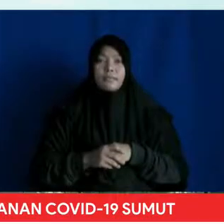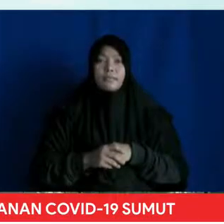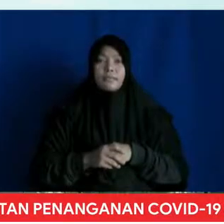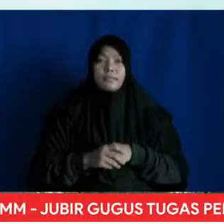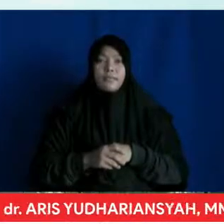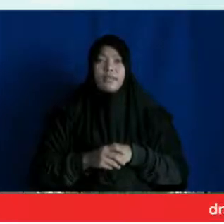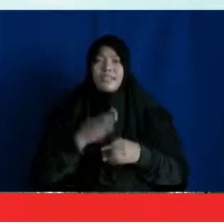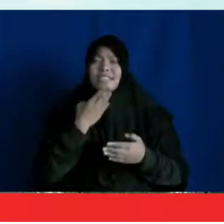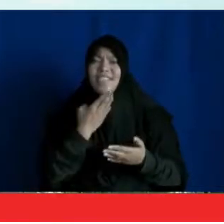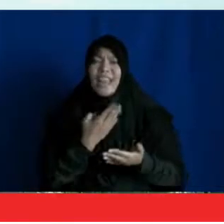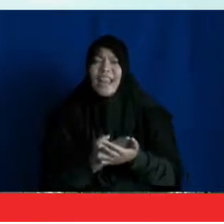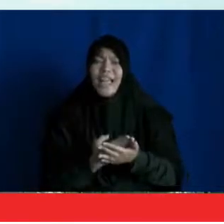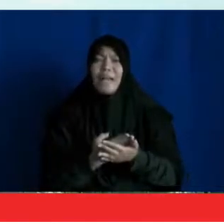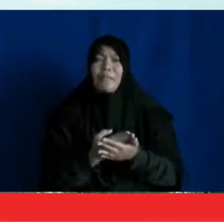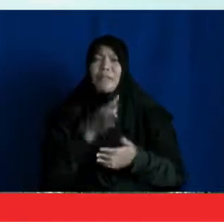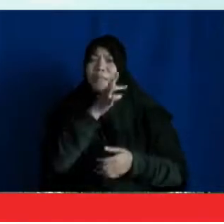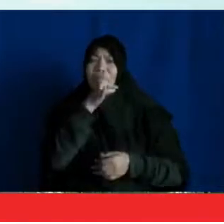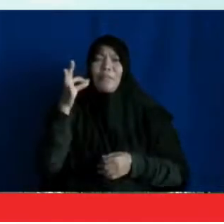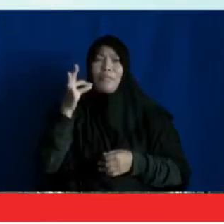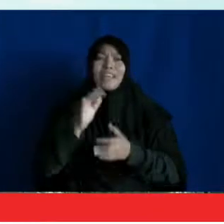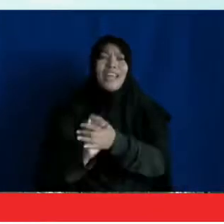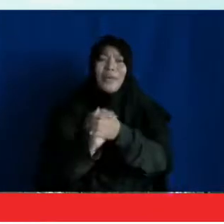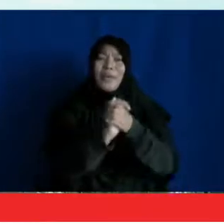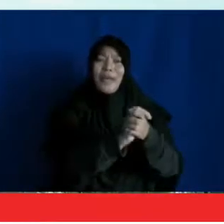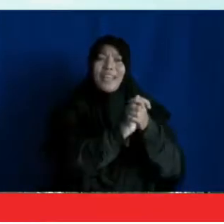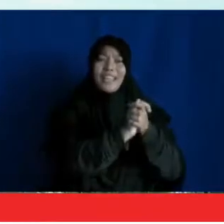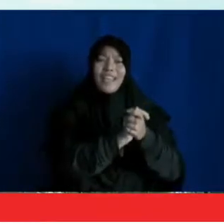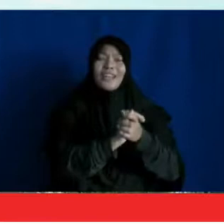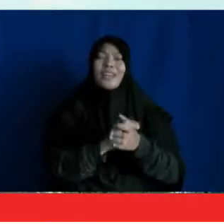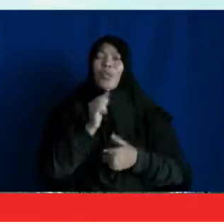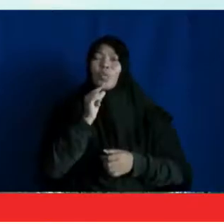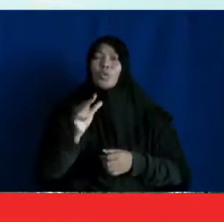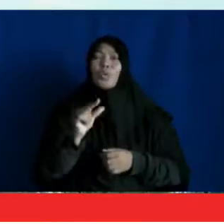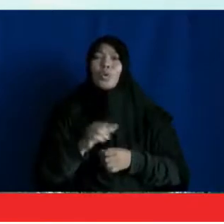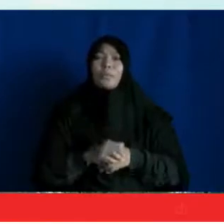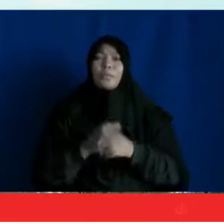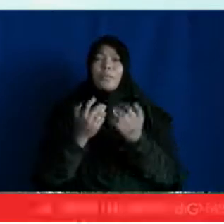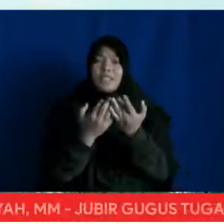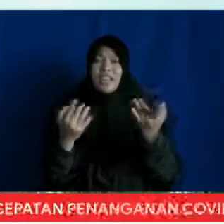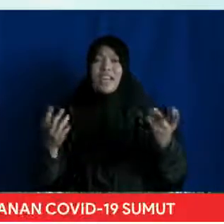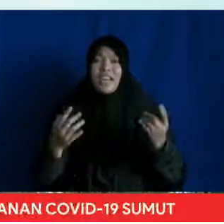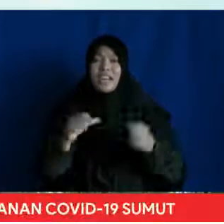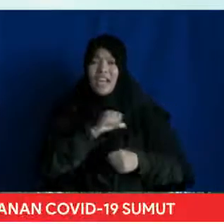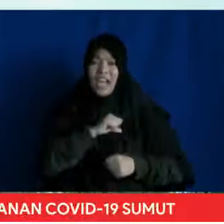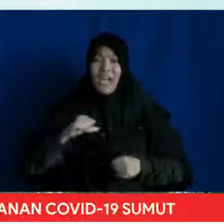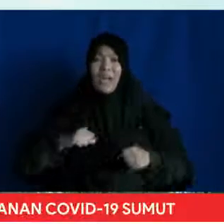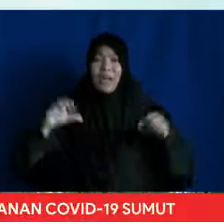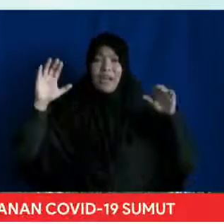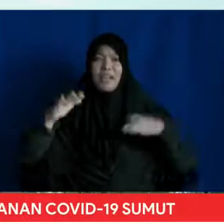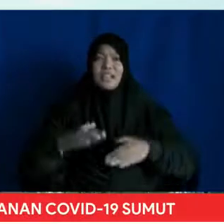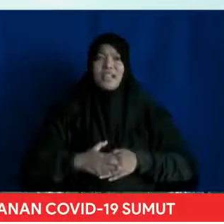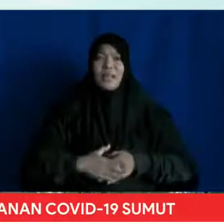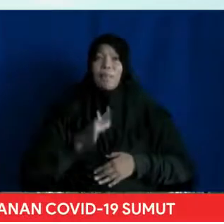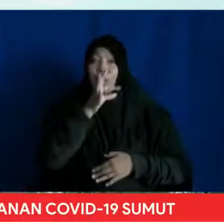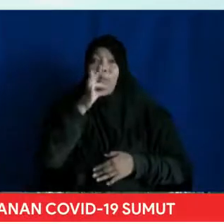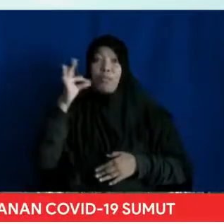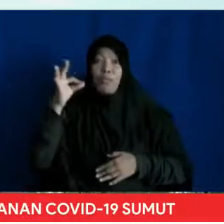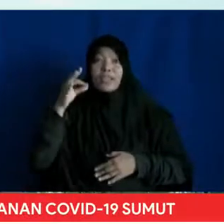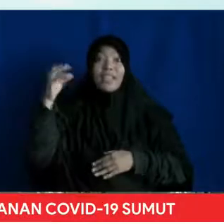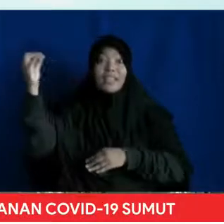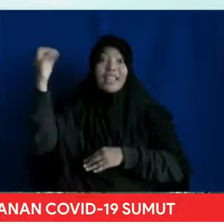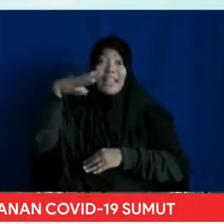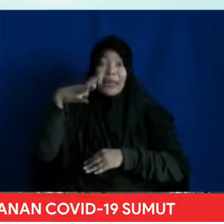selamat menjalankan ibadah puasa Ramadhan Bagi umat muslim di Sumatera Utara Berpuasa di bulan Ramadhan Tidak hanya